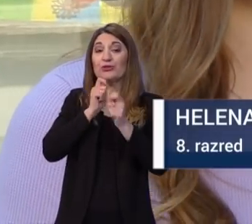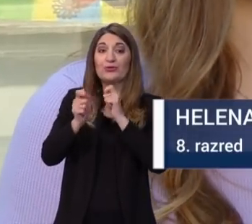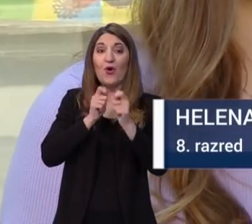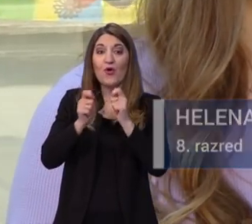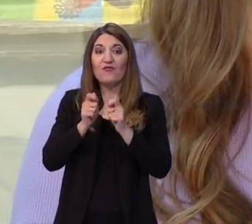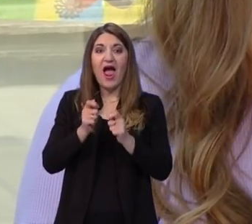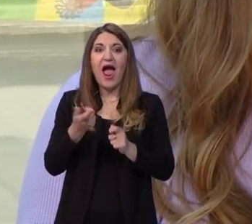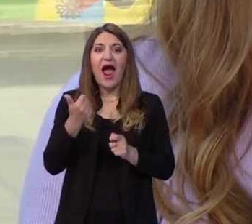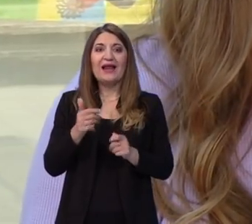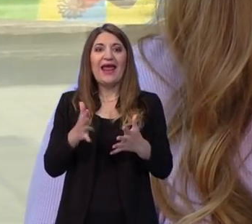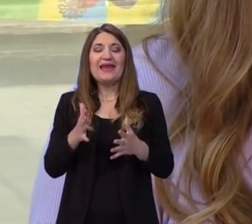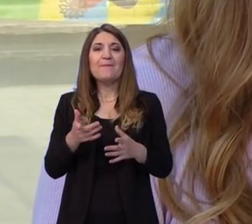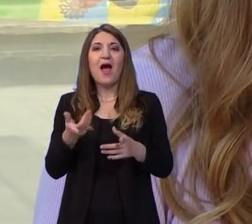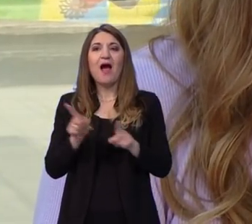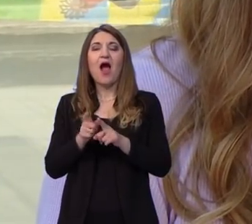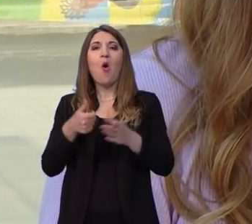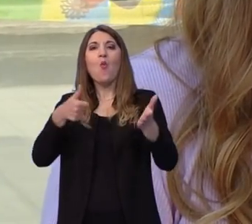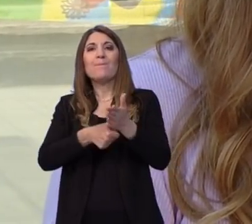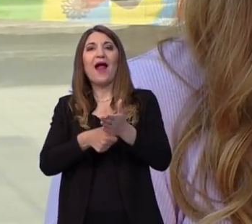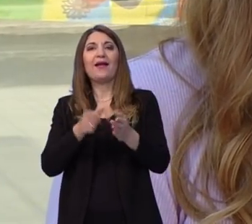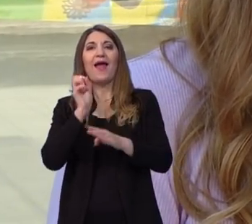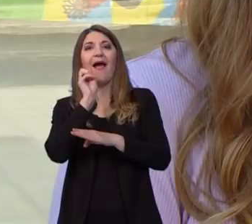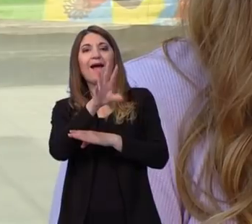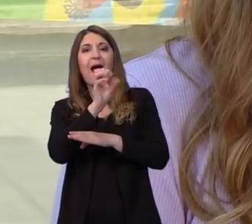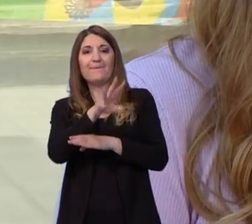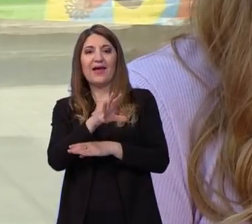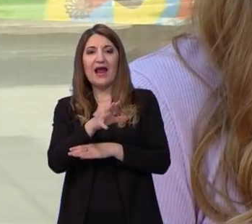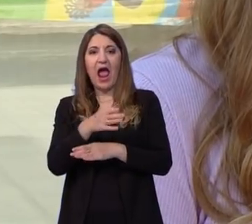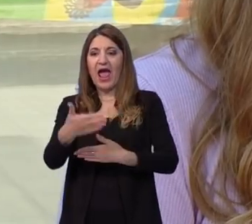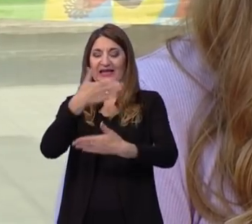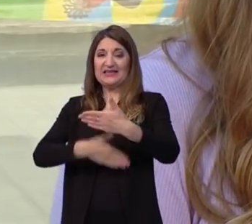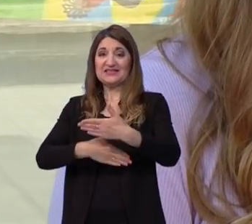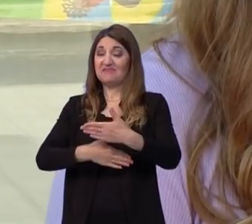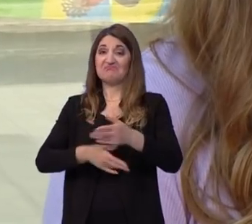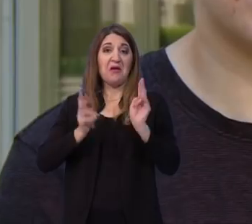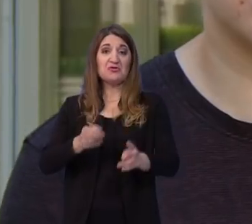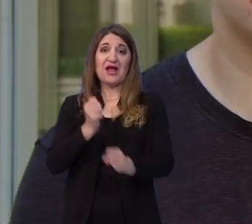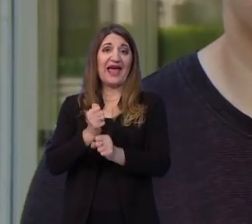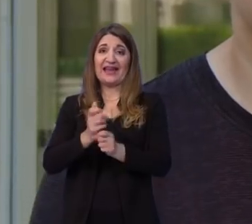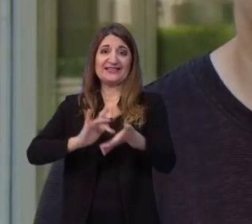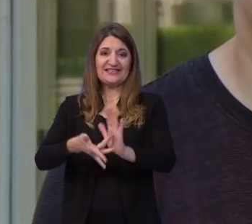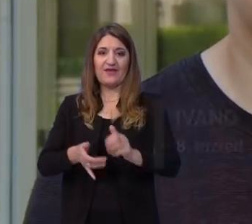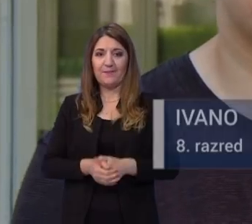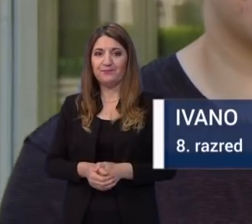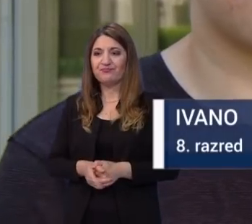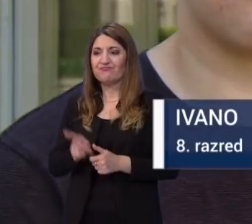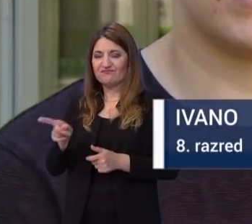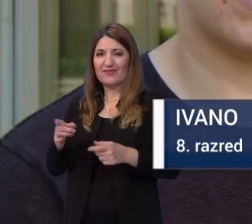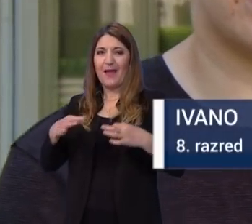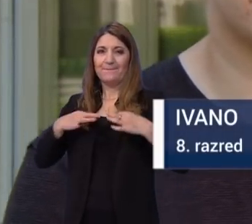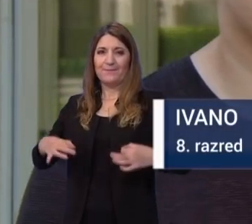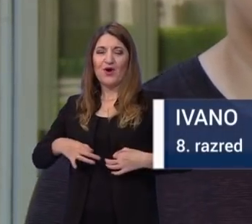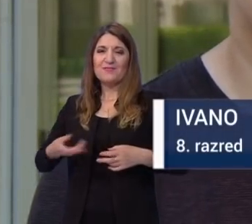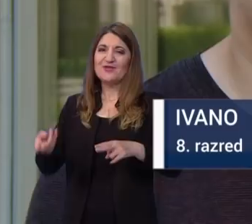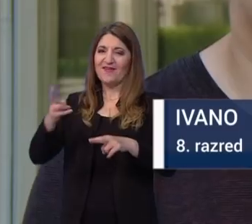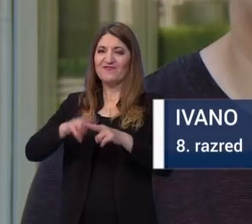S njim još, a ipak nismo imali upaljene kamere, pa iza kamera možeš sva šta raditi. Mislim da smo profesori popuštali u